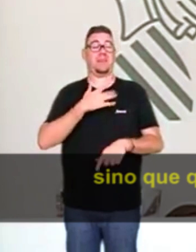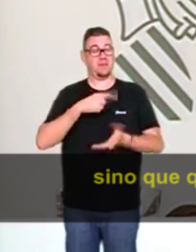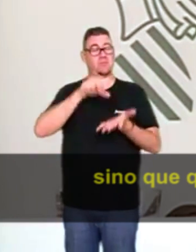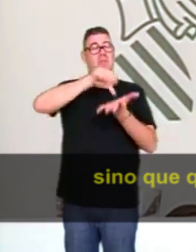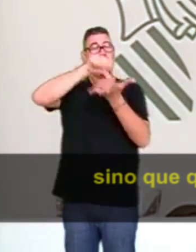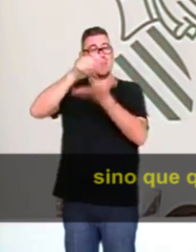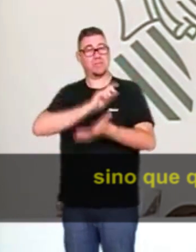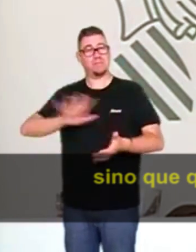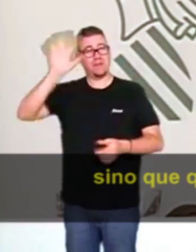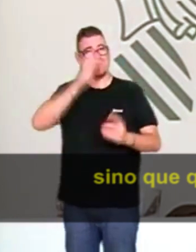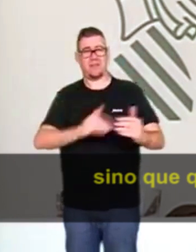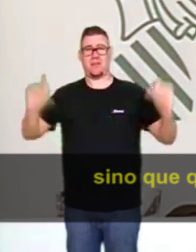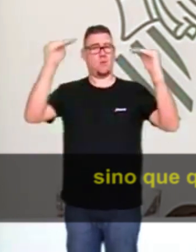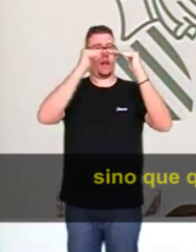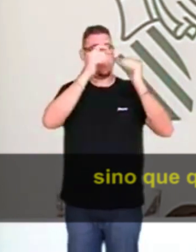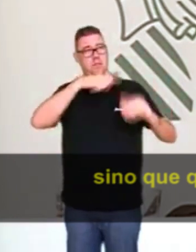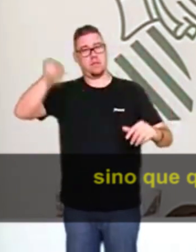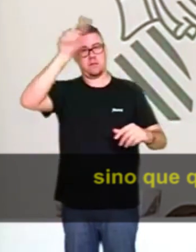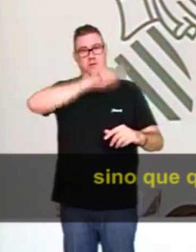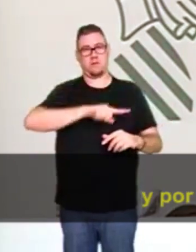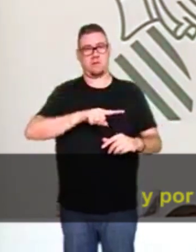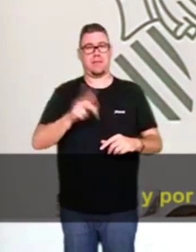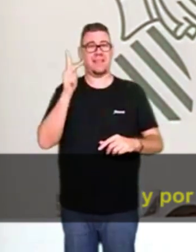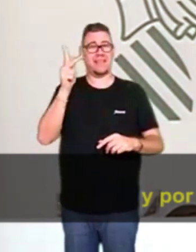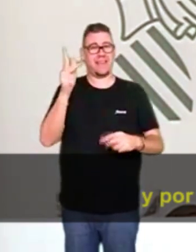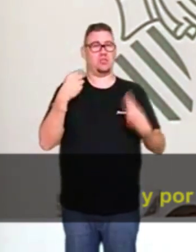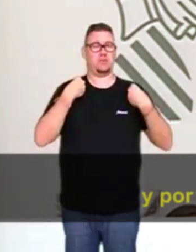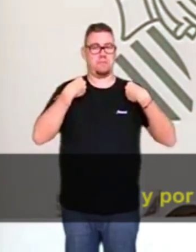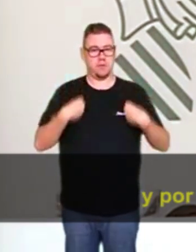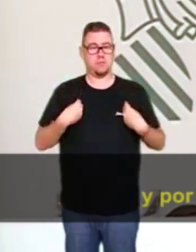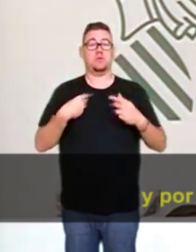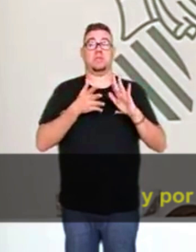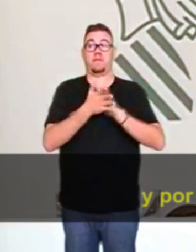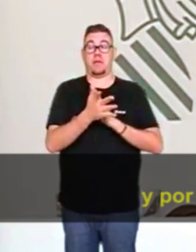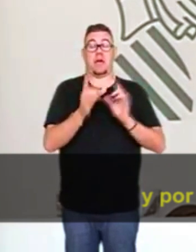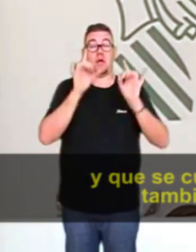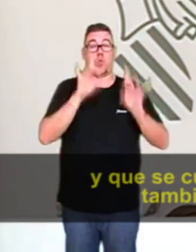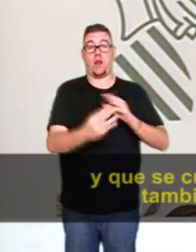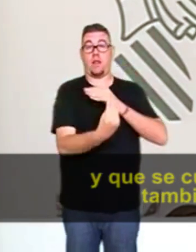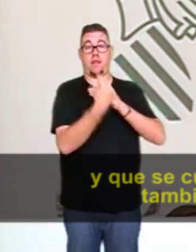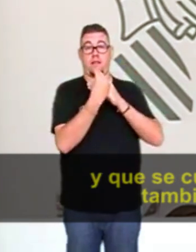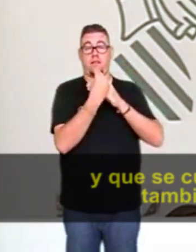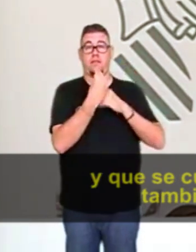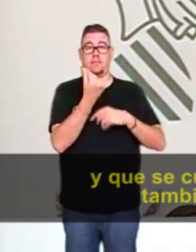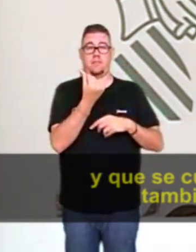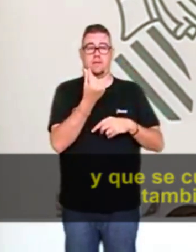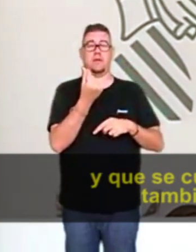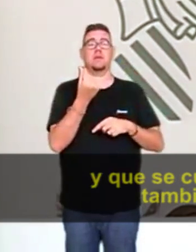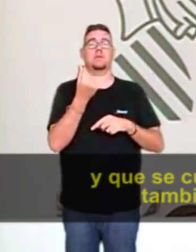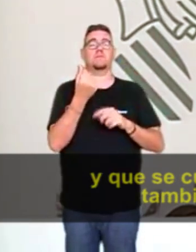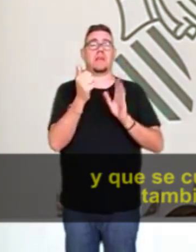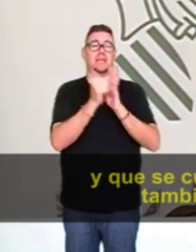ciutadans i ciutadanes en igualtat de drets i, per tant, en igualtat de finançament i que s'acomplisca l'article